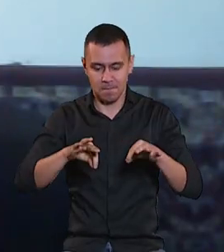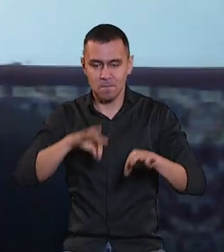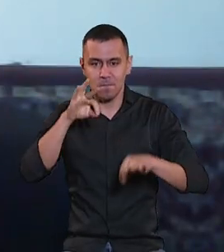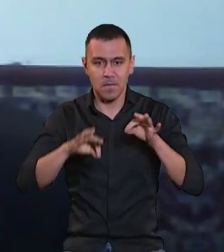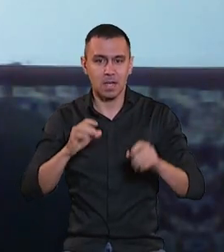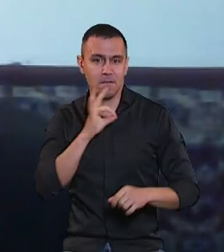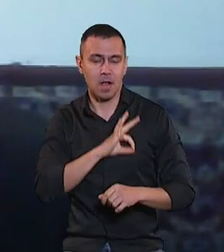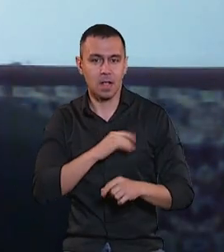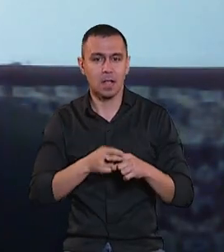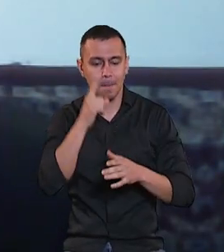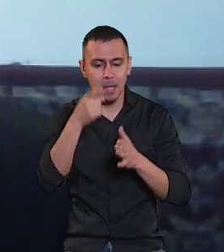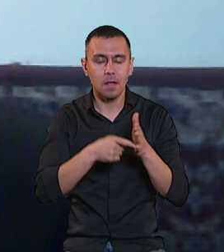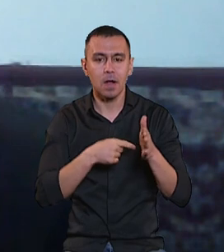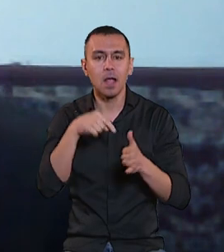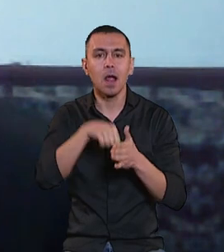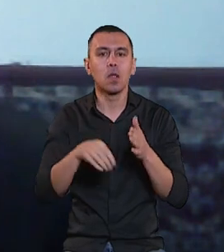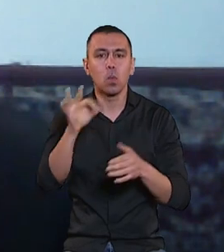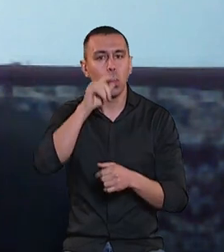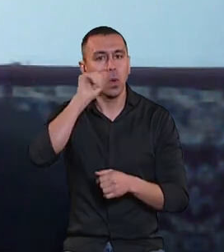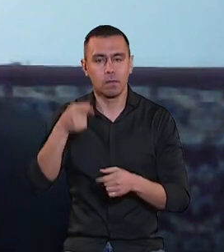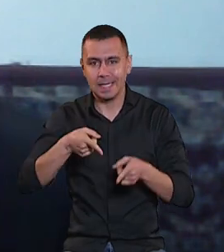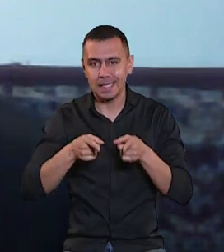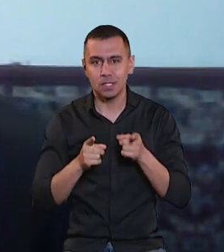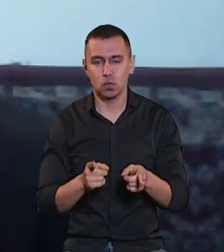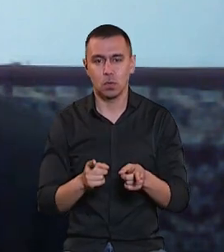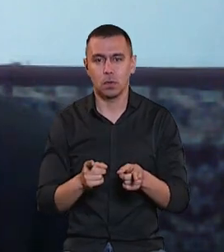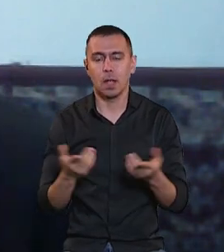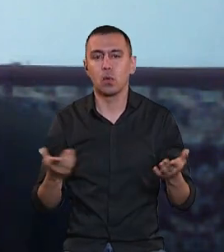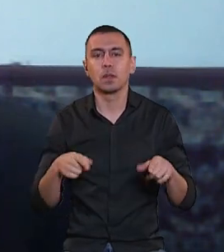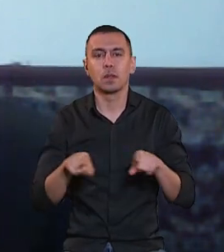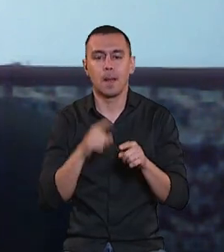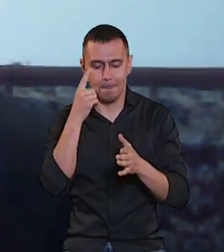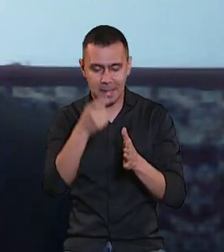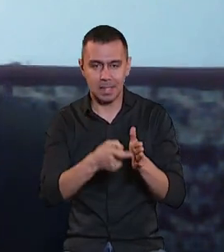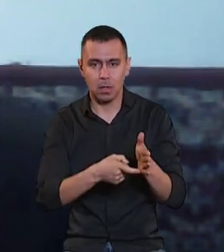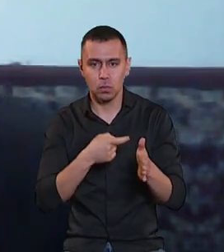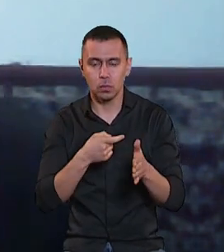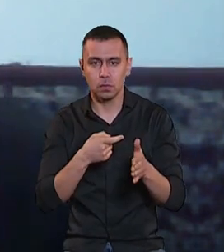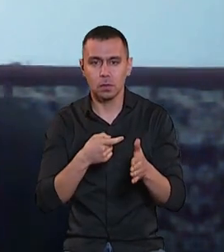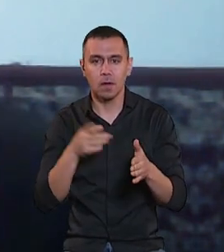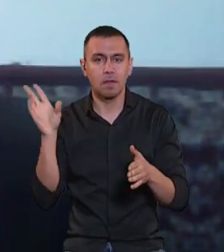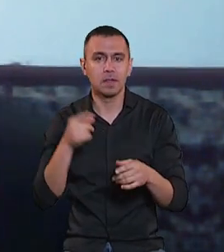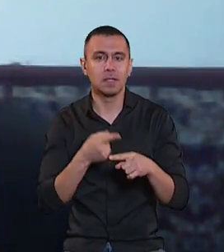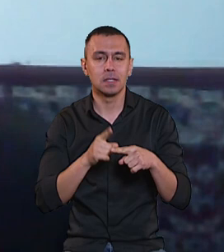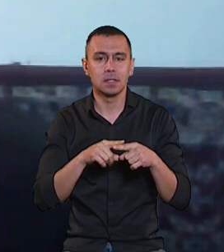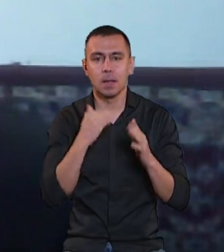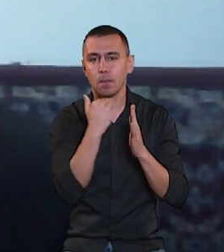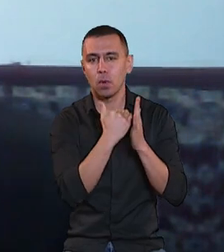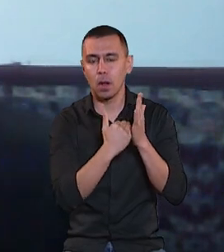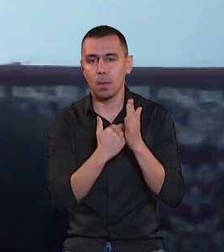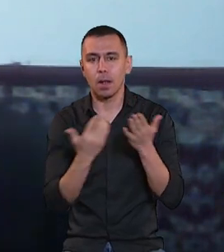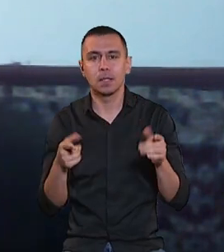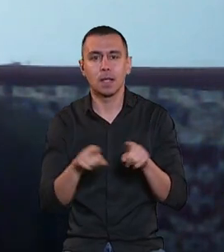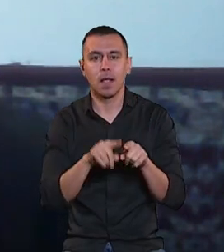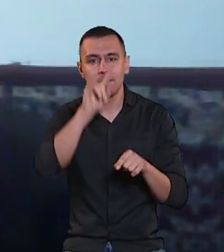пізнавальний характер про Україну. Вони дійсно якось так пізнають через всі ці програми на якесь таке